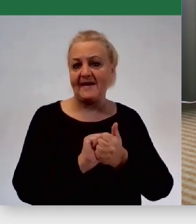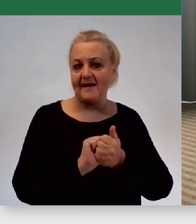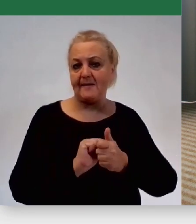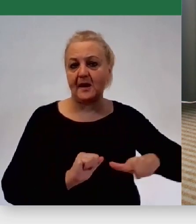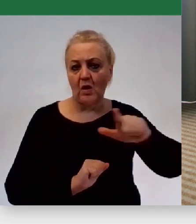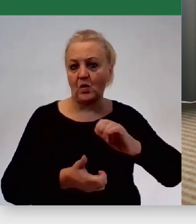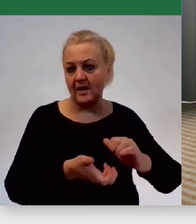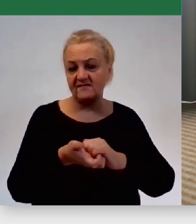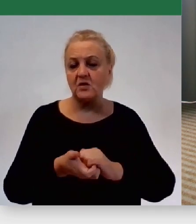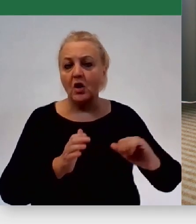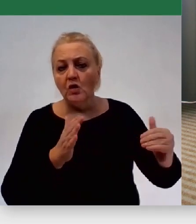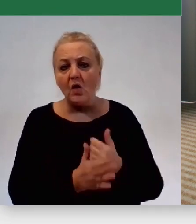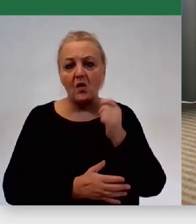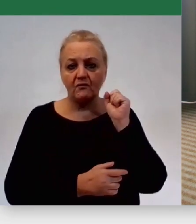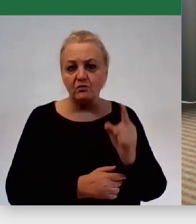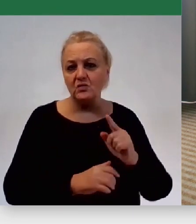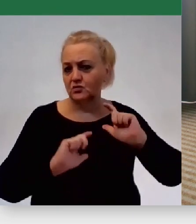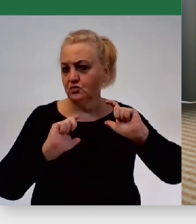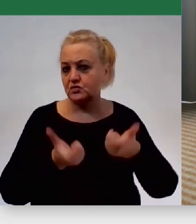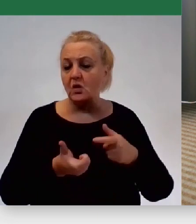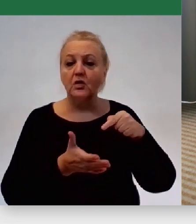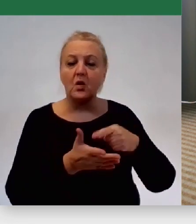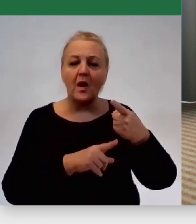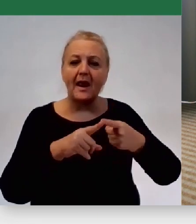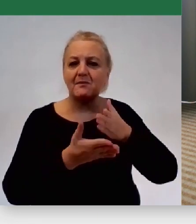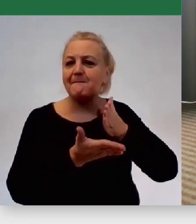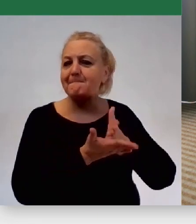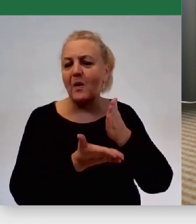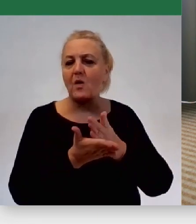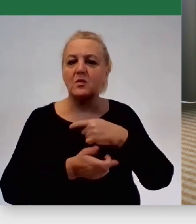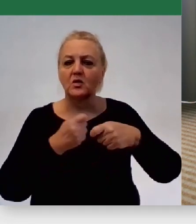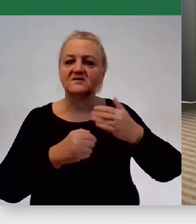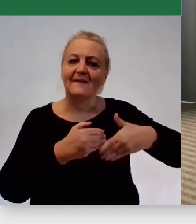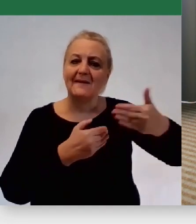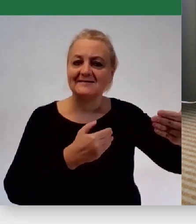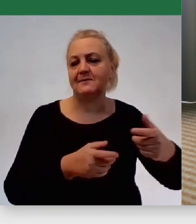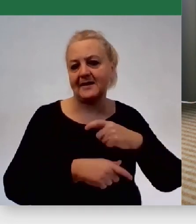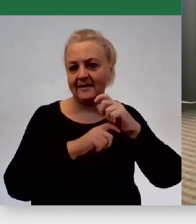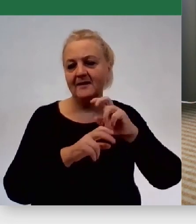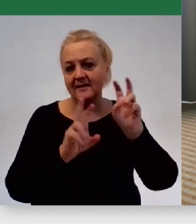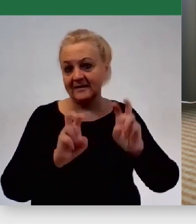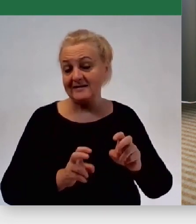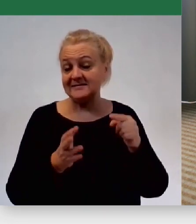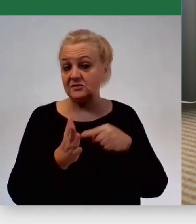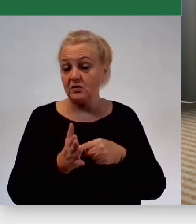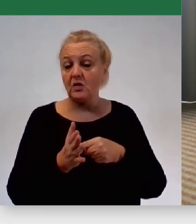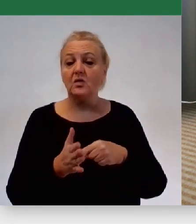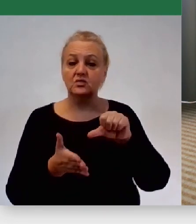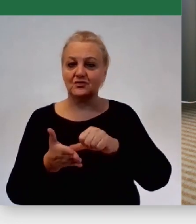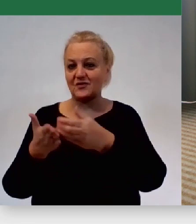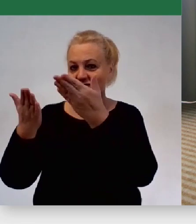wspólnoty, że coś nowego się pojawi, co już będzie elementem pomagającym w rozwiązywaniu kolejnych kryzysów. I może od tutaj środkowego